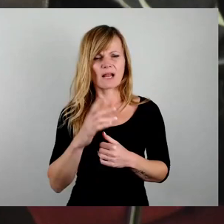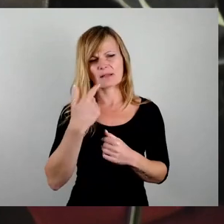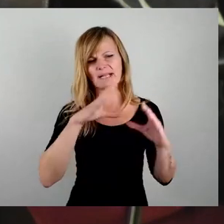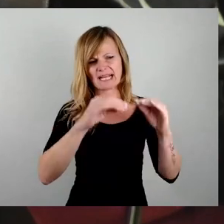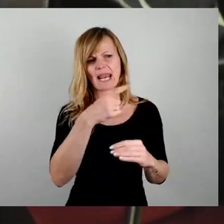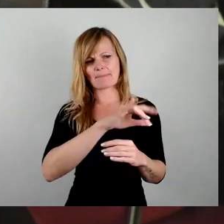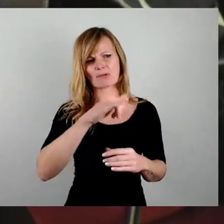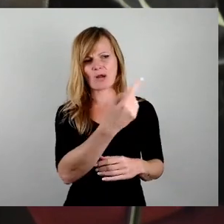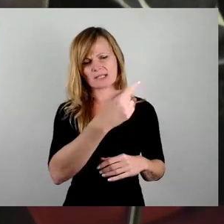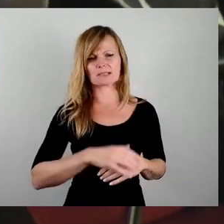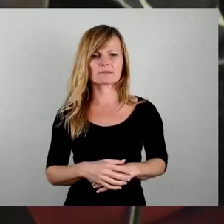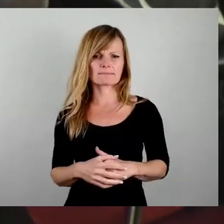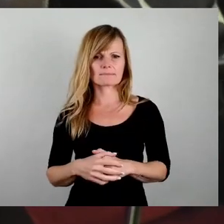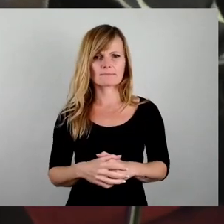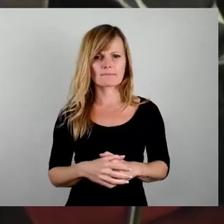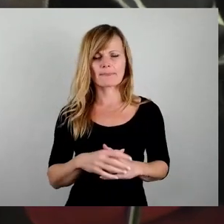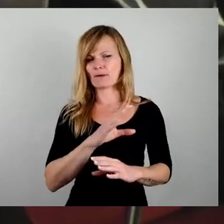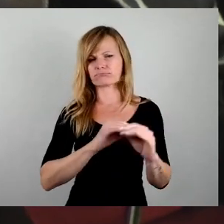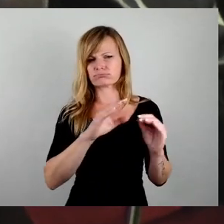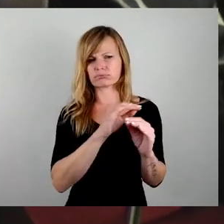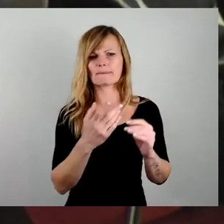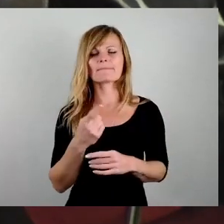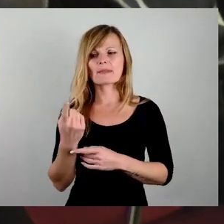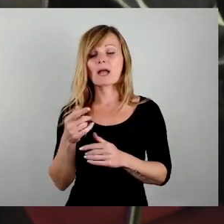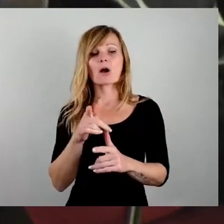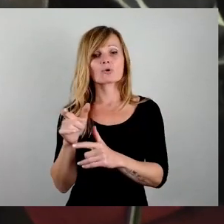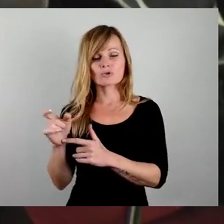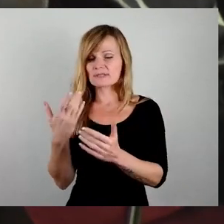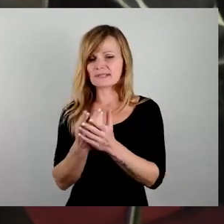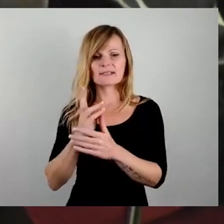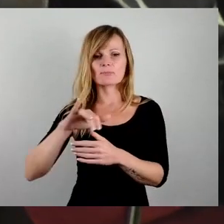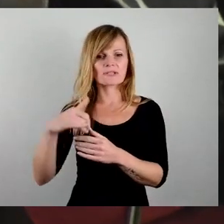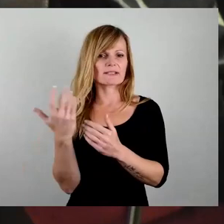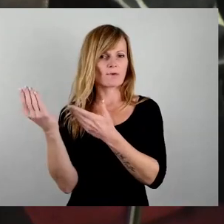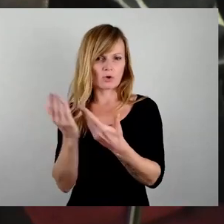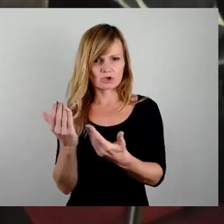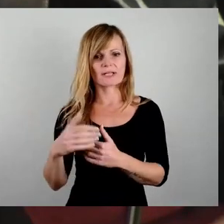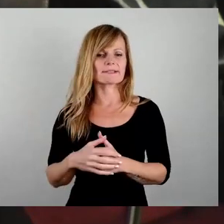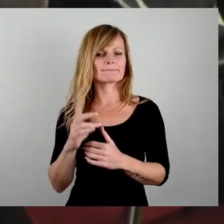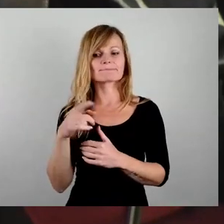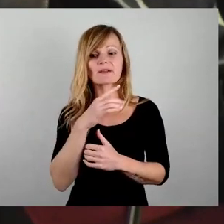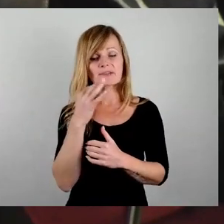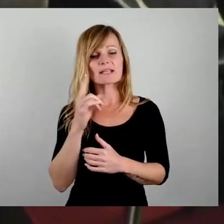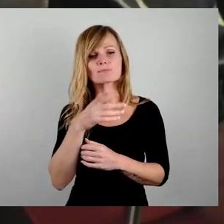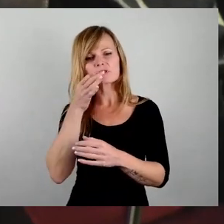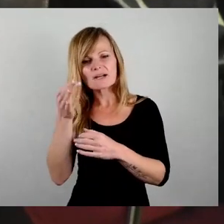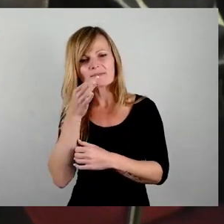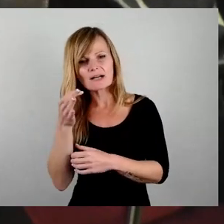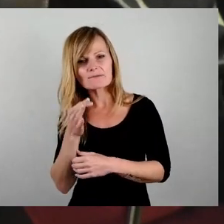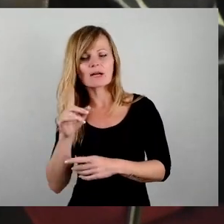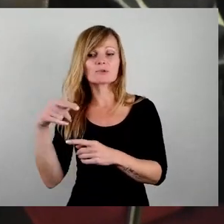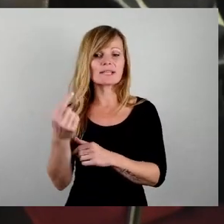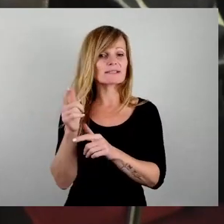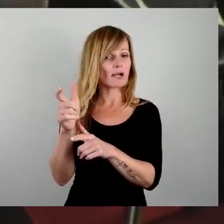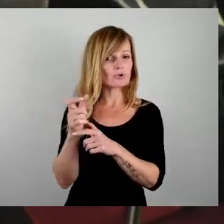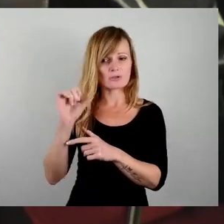Wie in den Ausschüssen das Projekt sozusagen vorgestellt wurde. Vieles musste man wirklich dort erst hinterfragen und wurde erst im nächsten Ausschuss teilweise noch